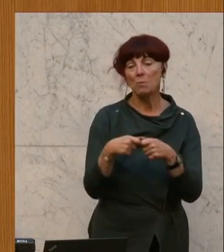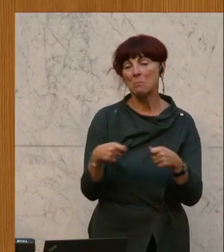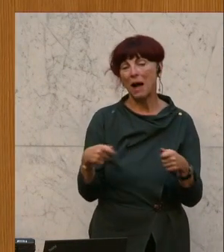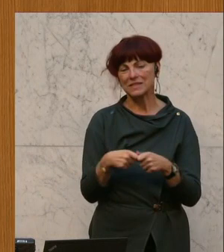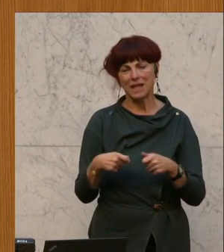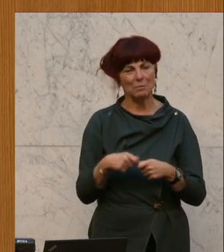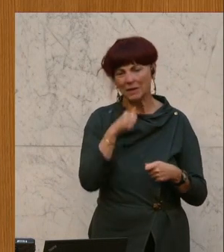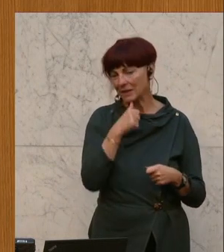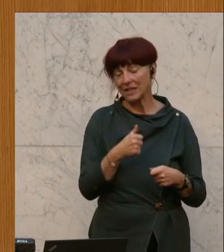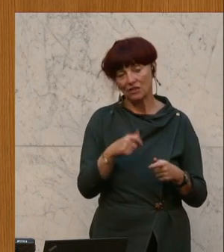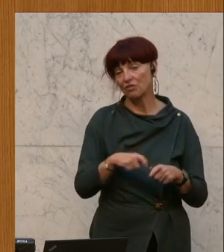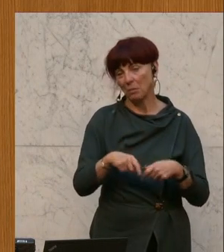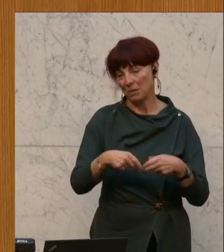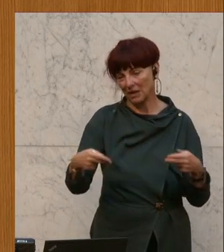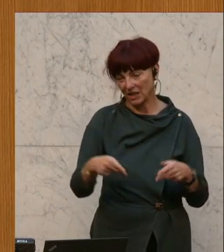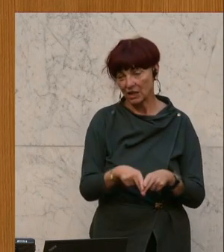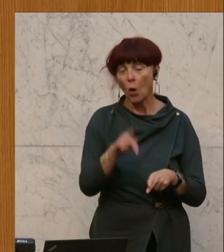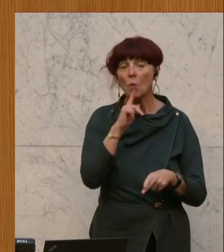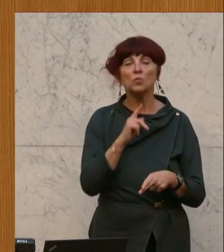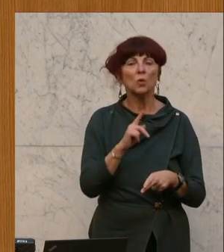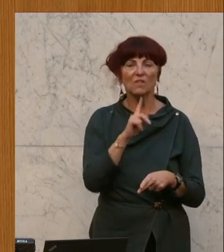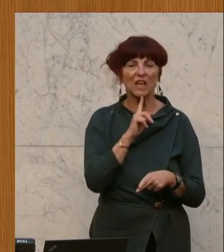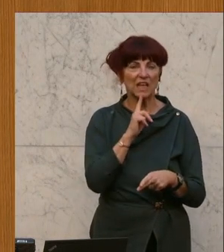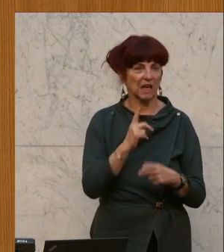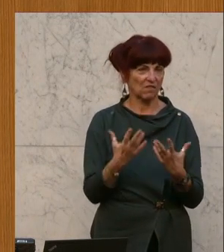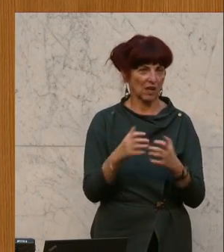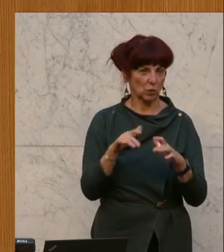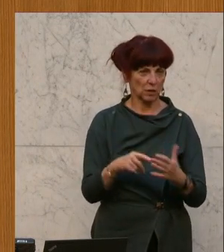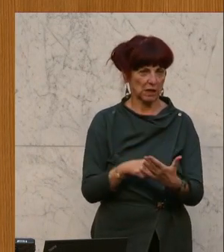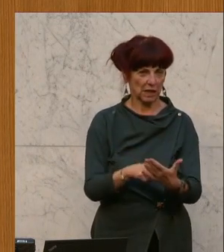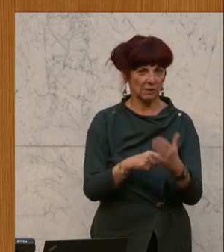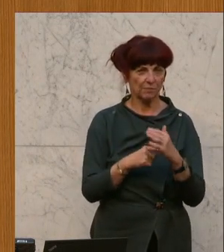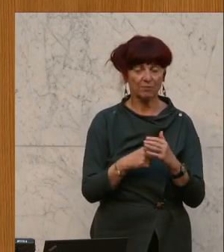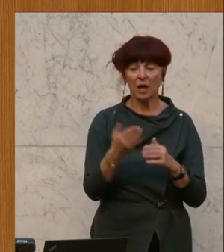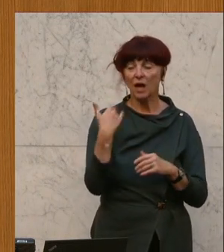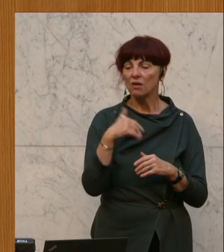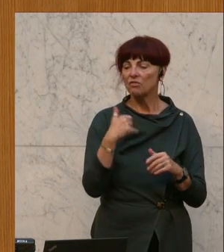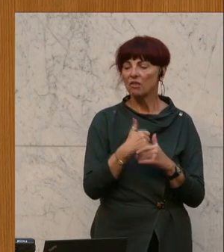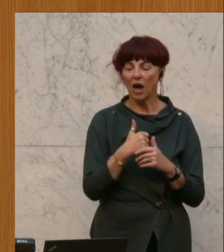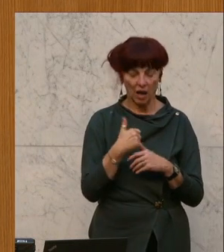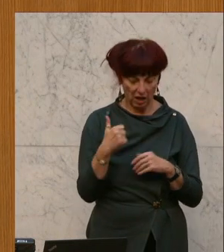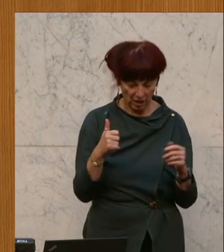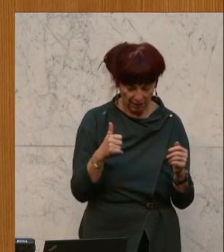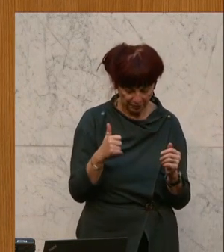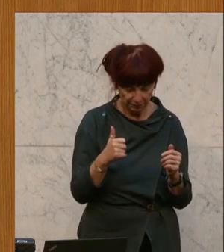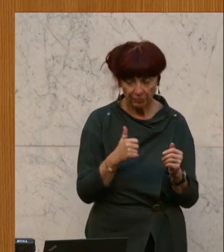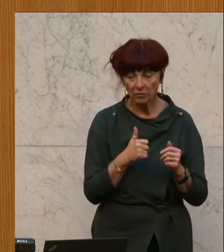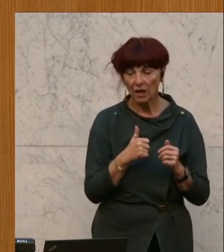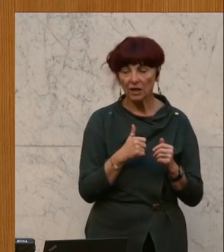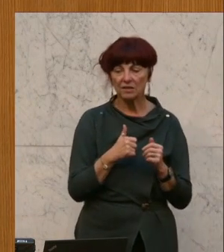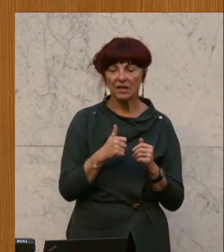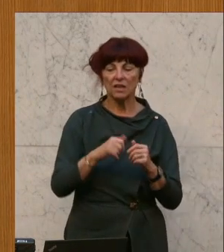verbindlich und zeigten nur eine beschränkte Wirkung. Erinnern Sie sich noch an die Initiative Macht den ersten Schritt im September